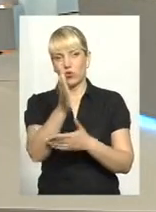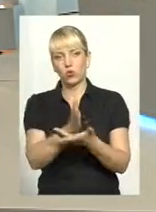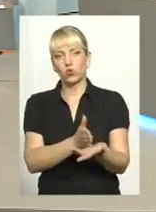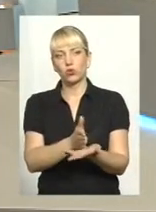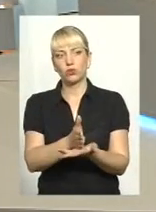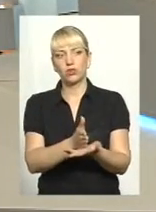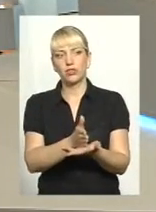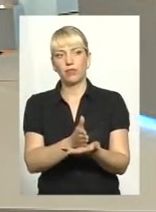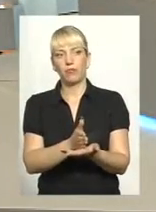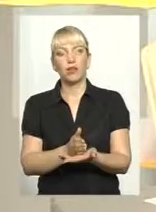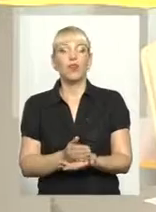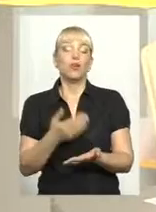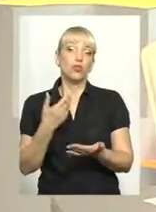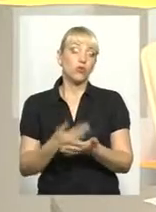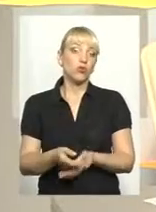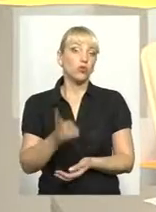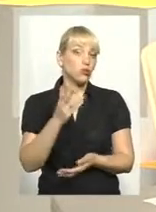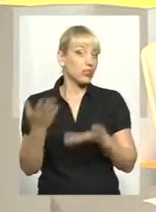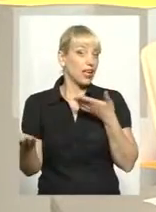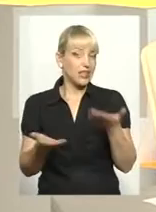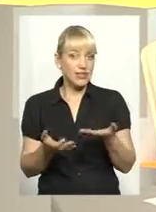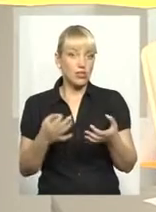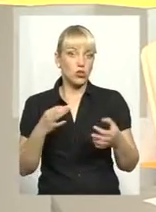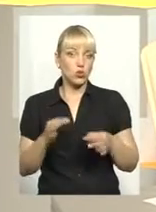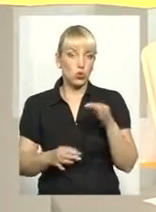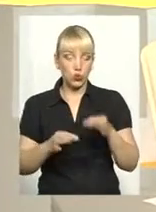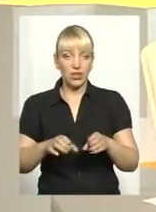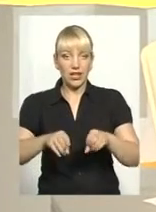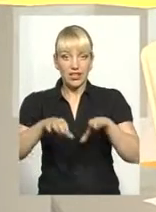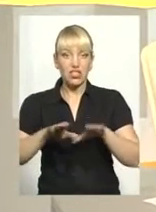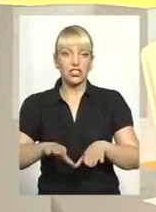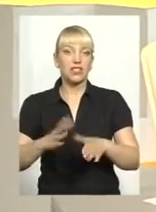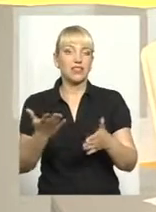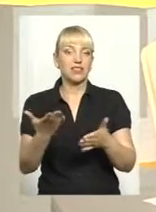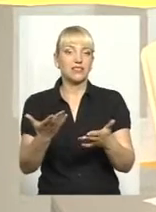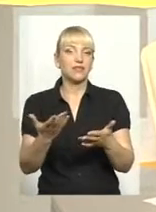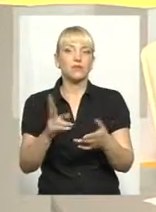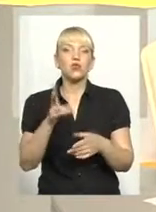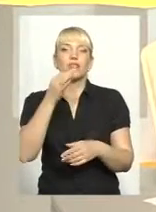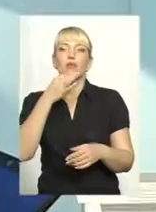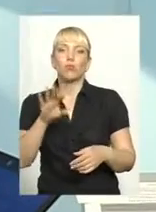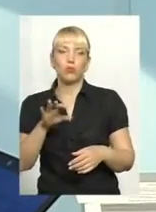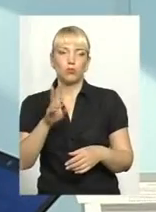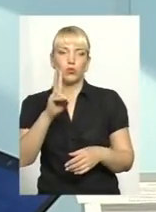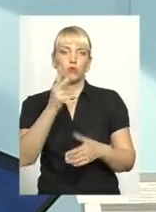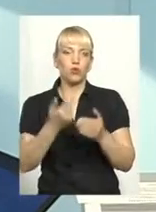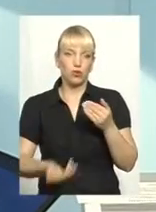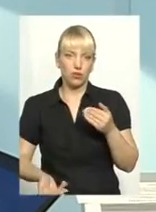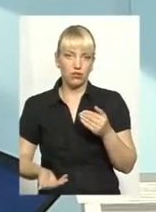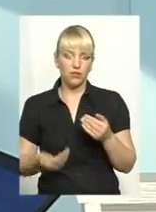ну скажімо, от хтось, який суддя, ухвалив рішення, яке не подобається стороні, яка програла.